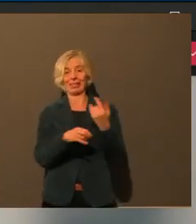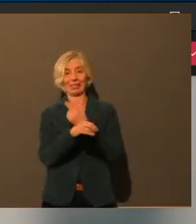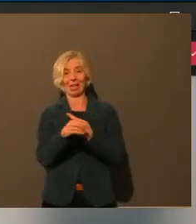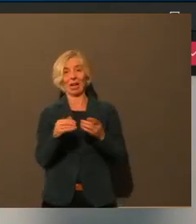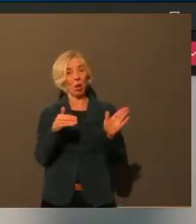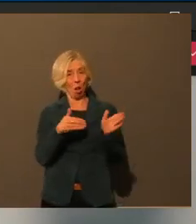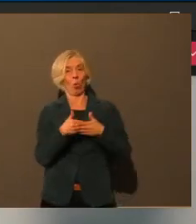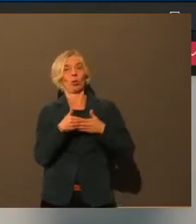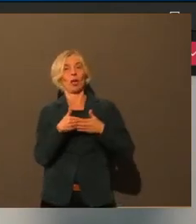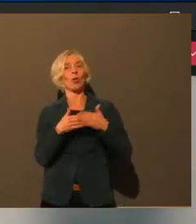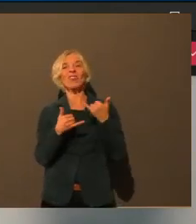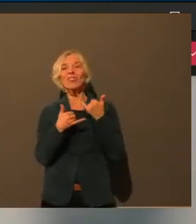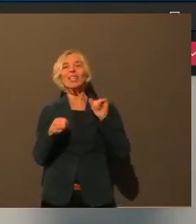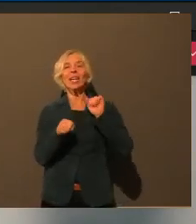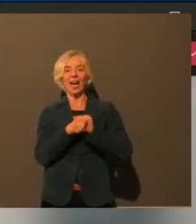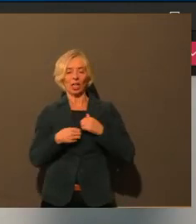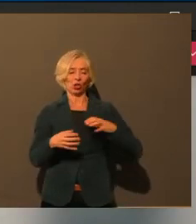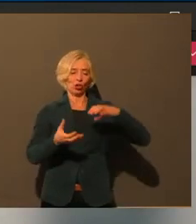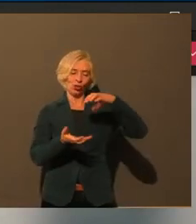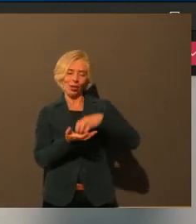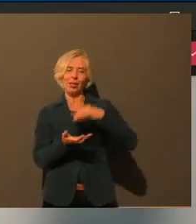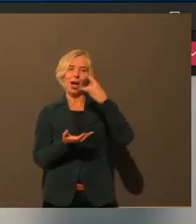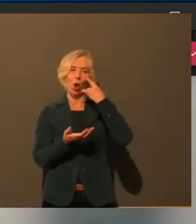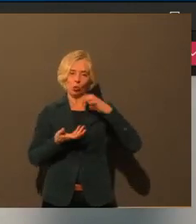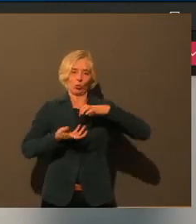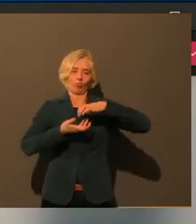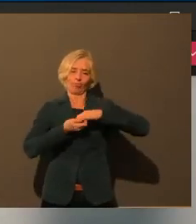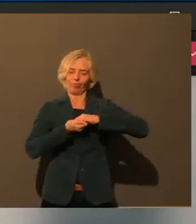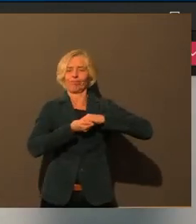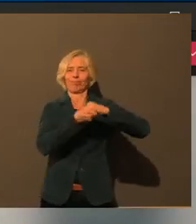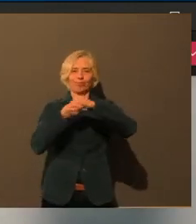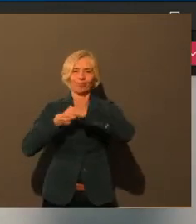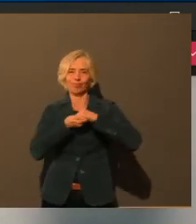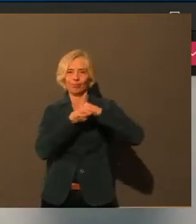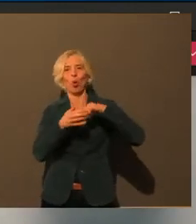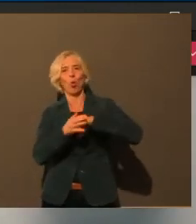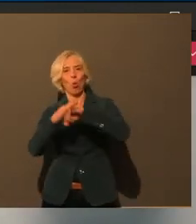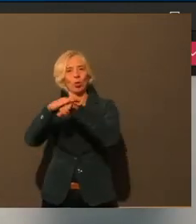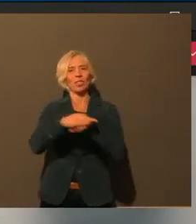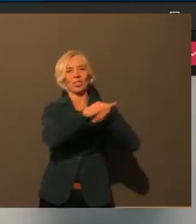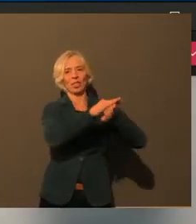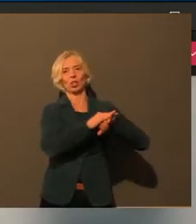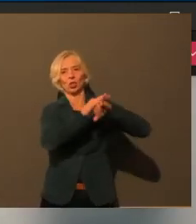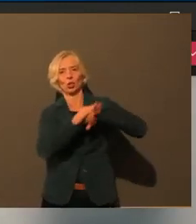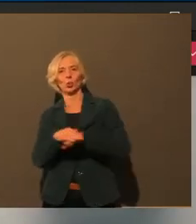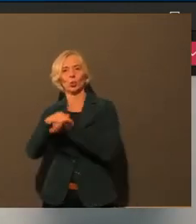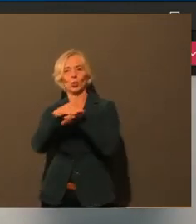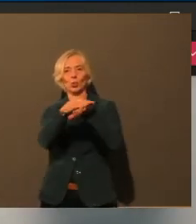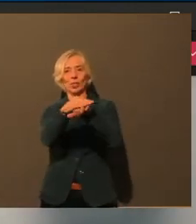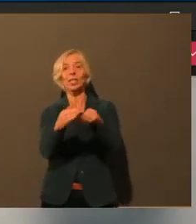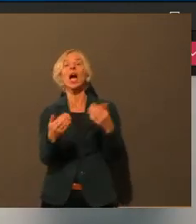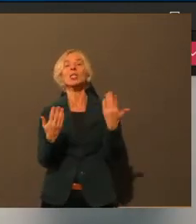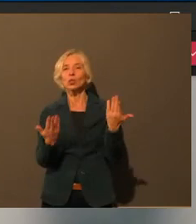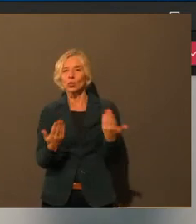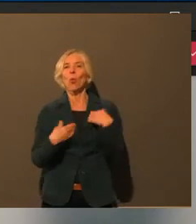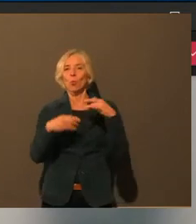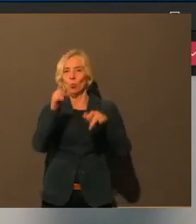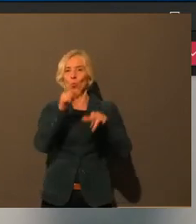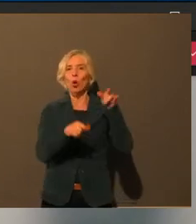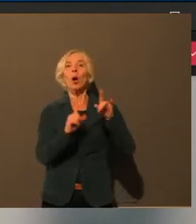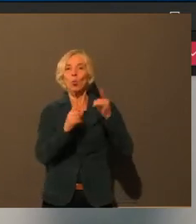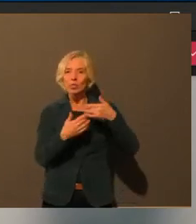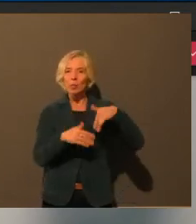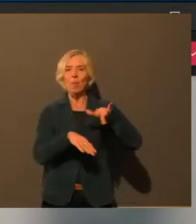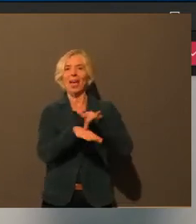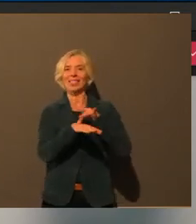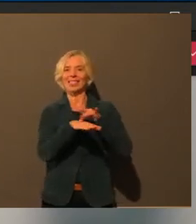auch schon mit aufgenommen, dass eben da die Augsburgerinnen und Augsburger auch noch mal ein bisschen sensibilisiert sind. Aber